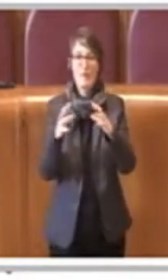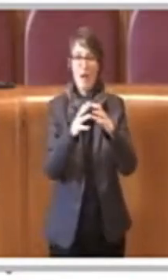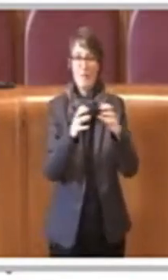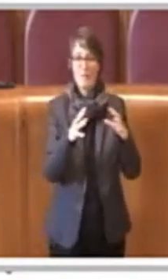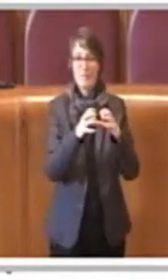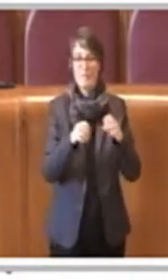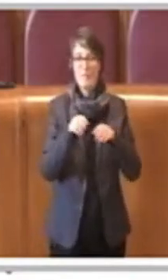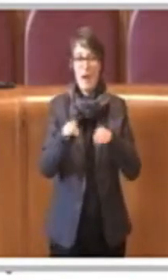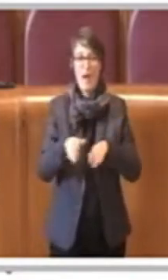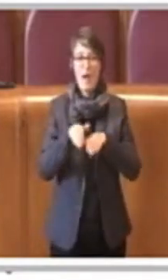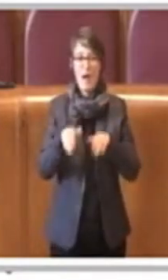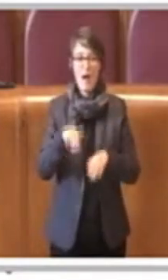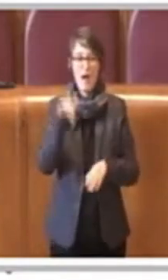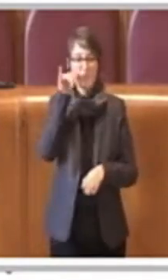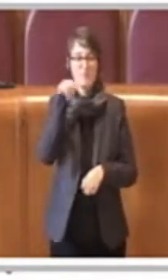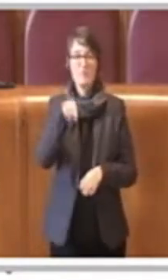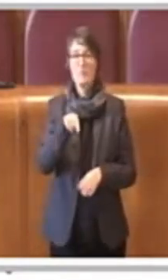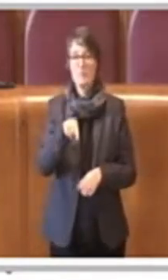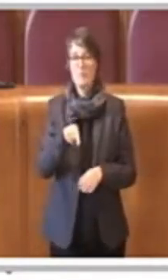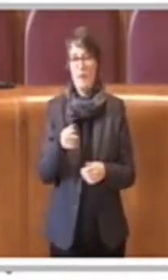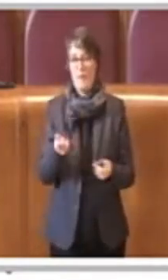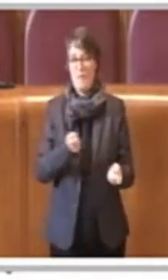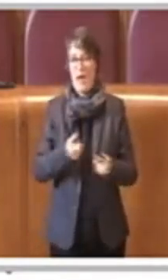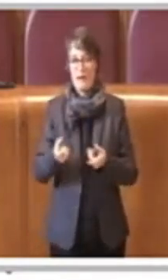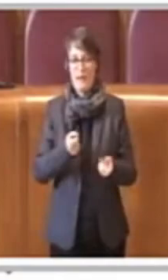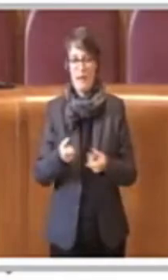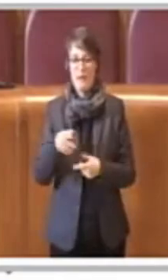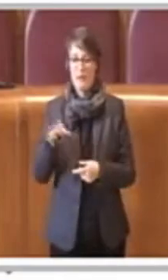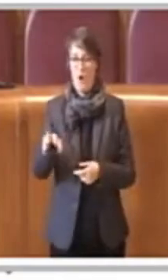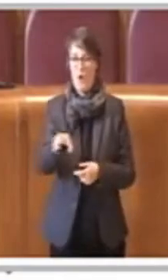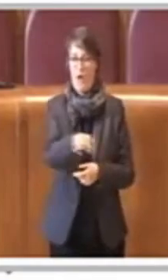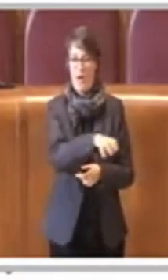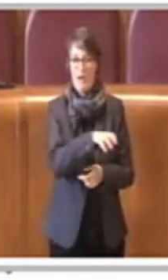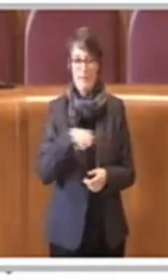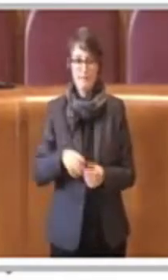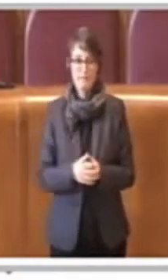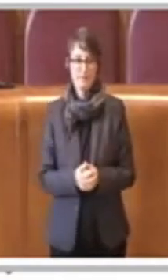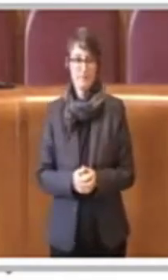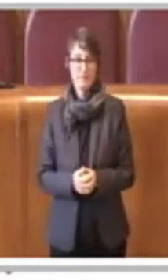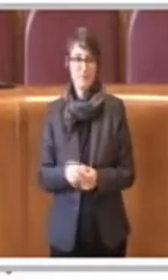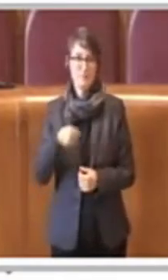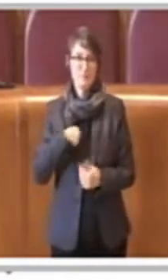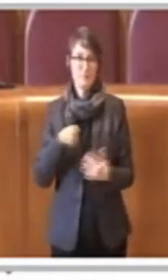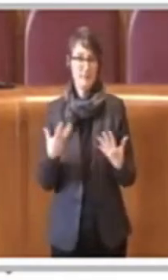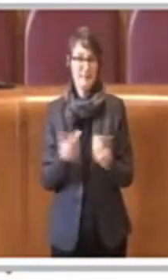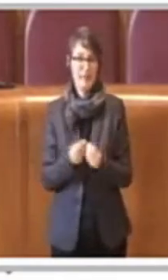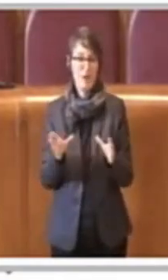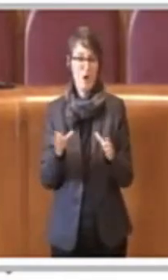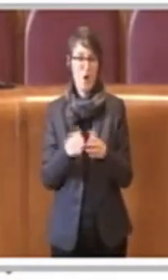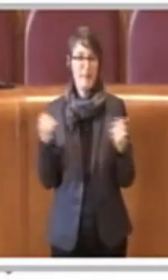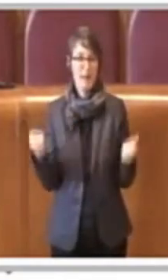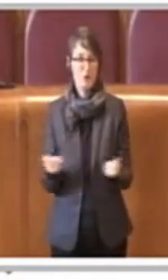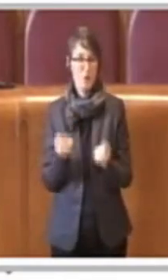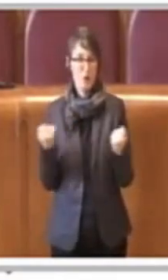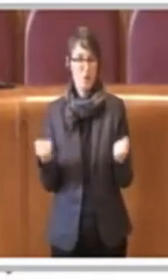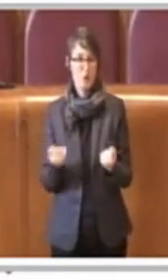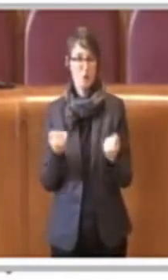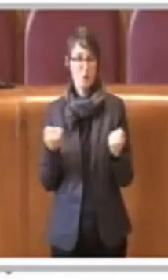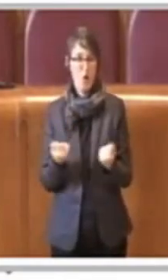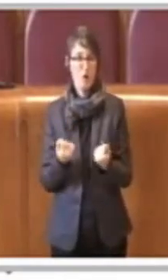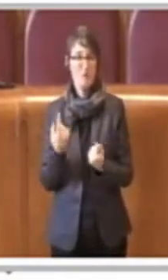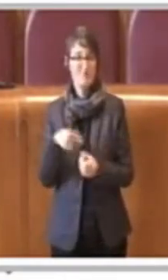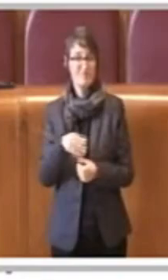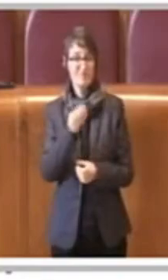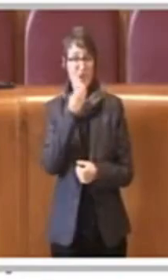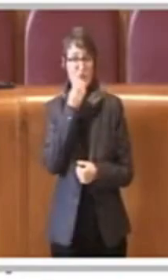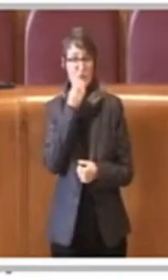Io devo dire che insieme al comitato promotore per la food policy so che lei ha avuto anche